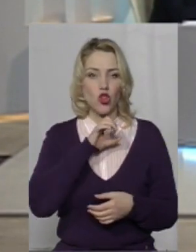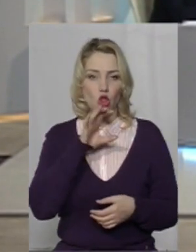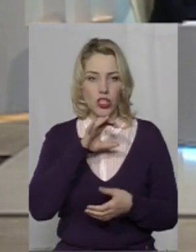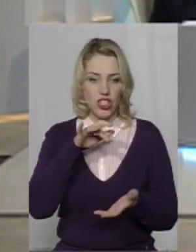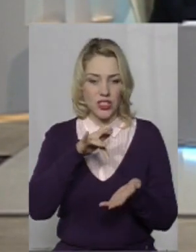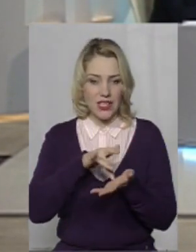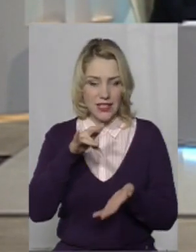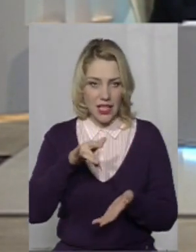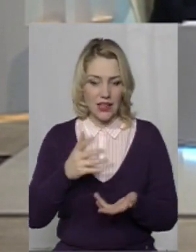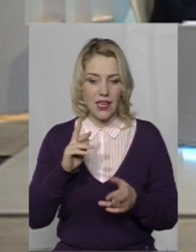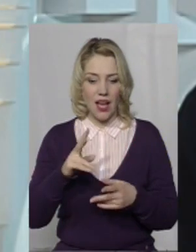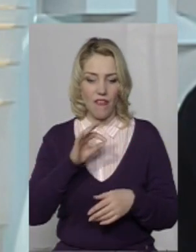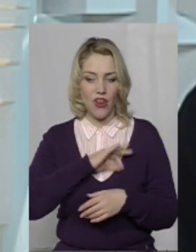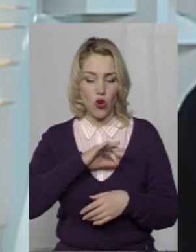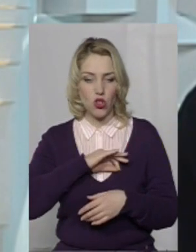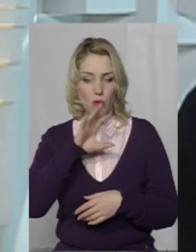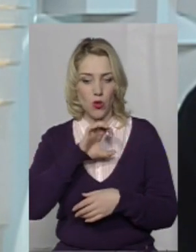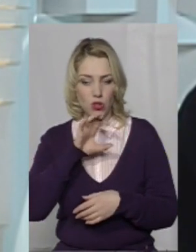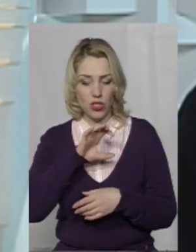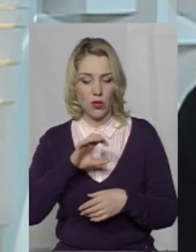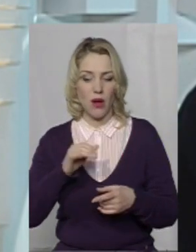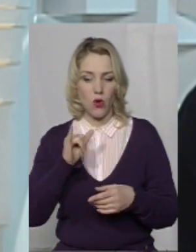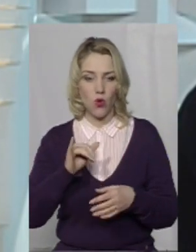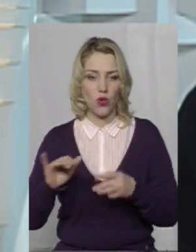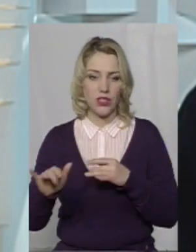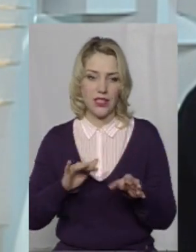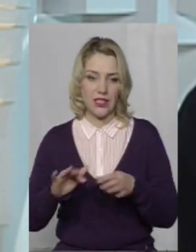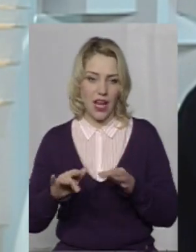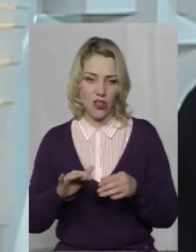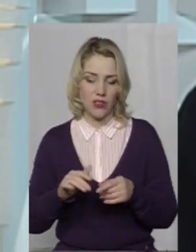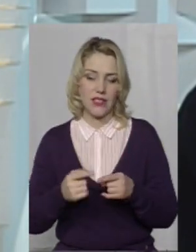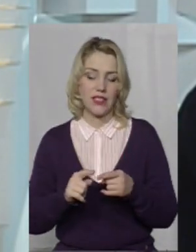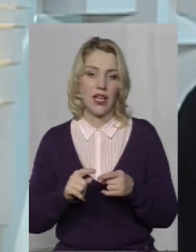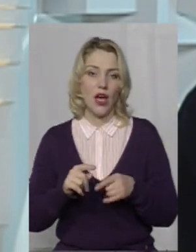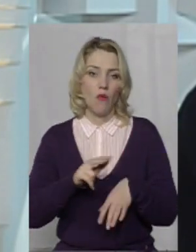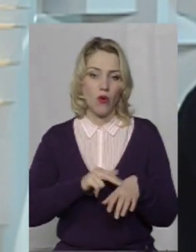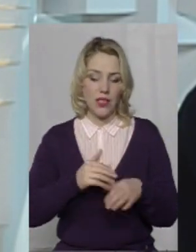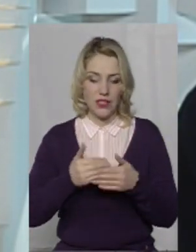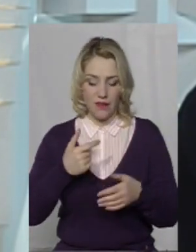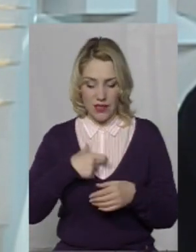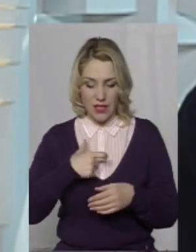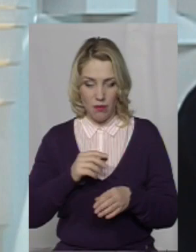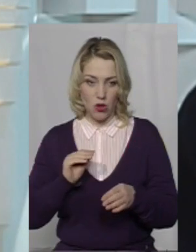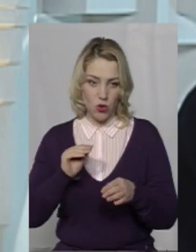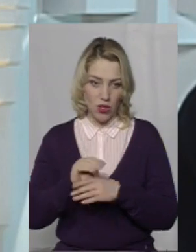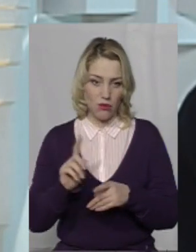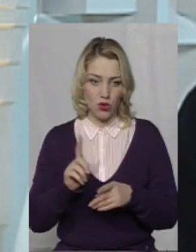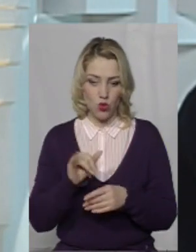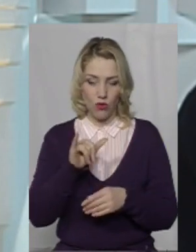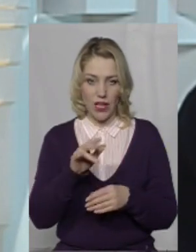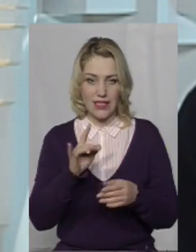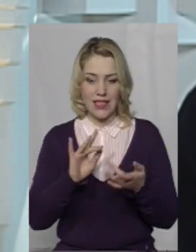Як використовують собак у діяльності поліції? Скільки злочинів розкрито? Від себе ще додам, що у вас на сайті є інформація, що